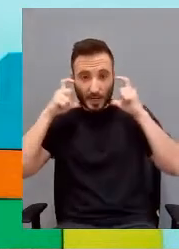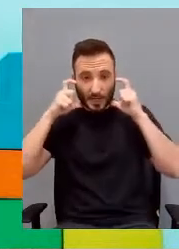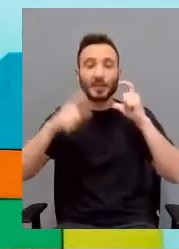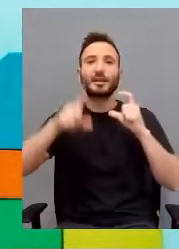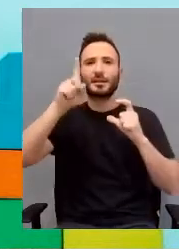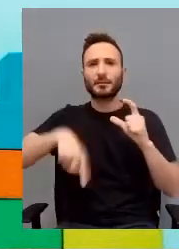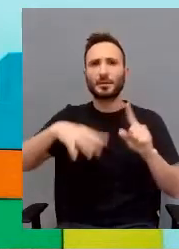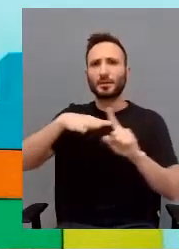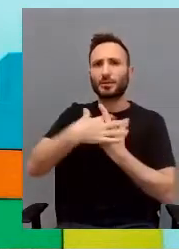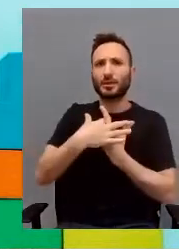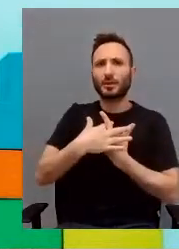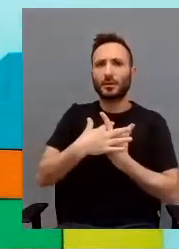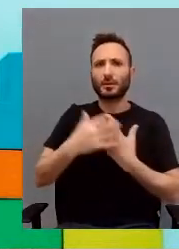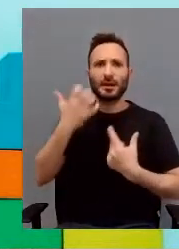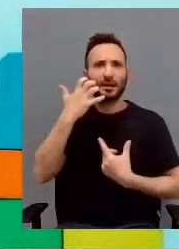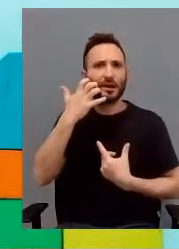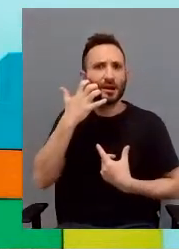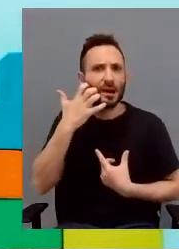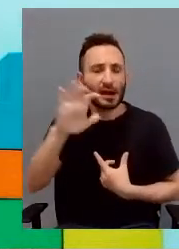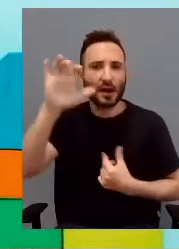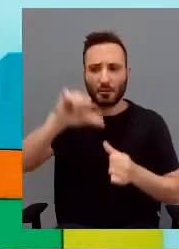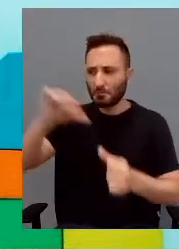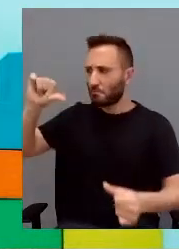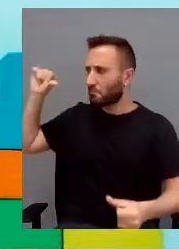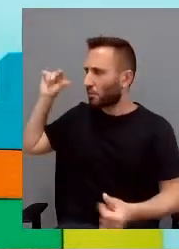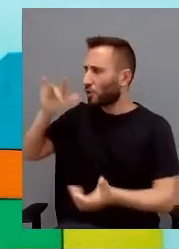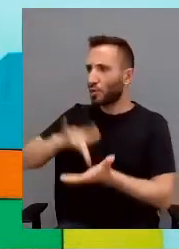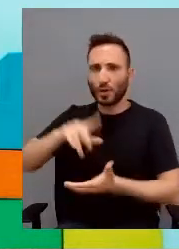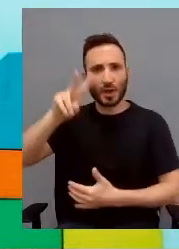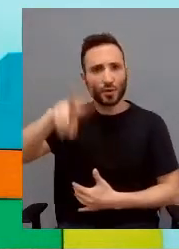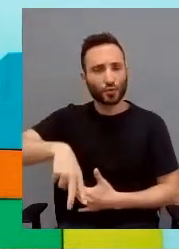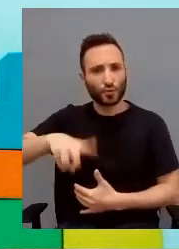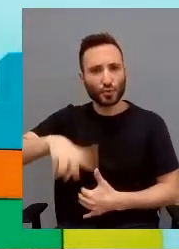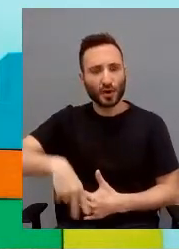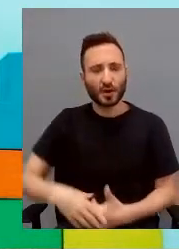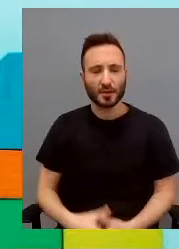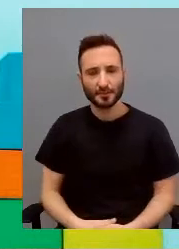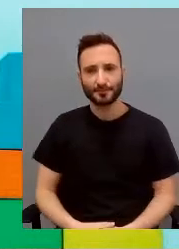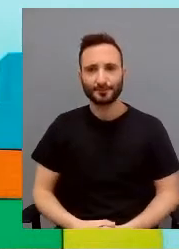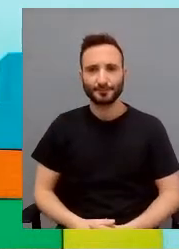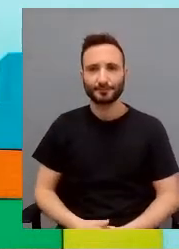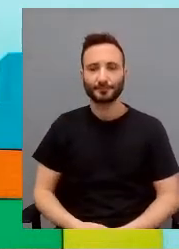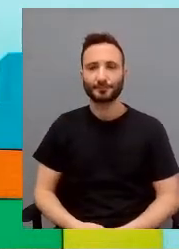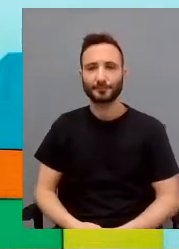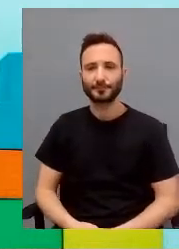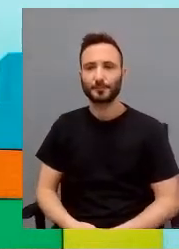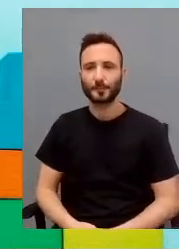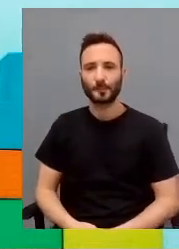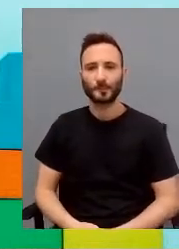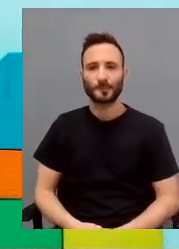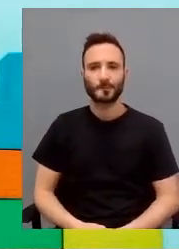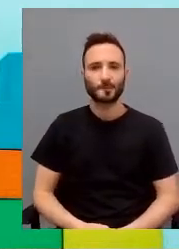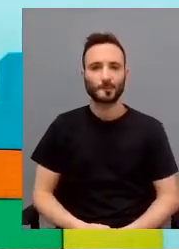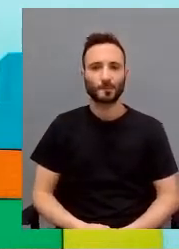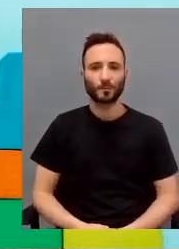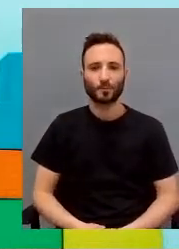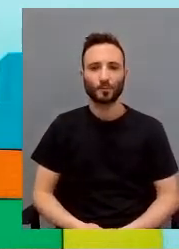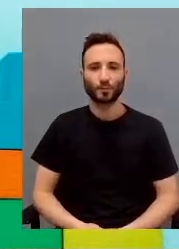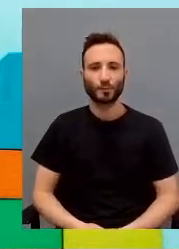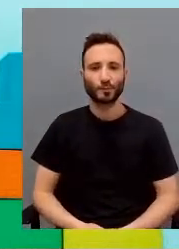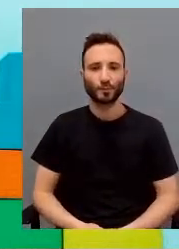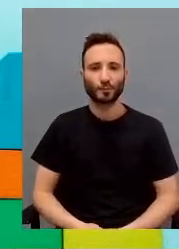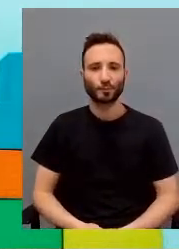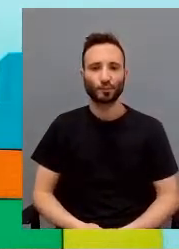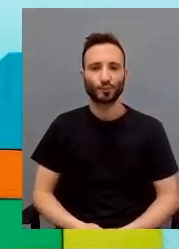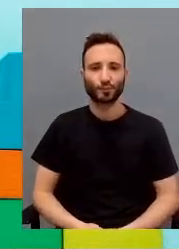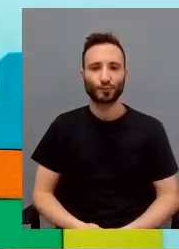inusuale per loro. Non è stato facile far comprendere loro che cosa stava accadendo, l'abbiamo fatto attraverso le